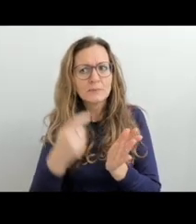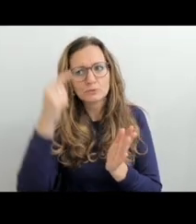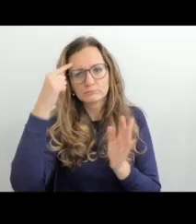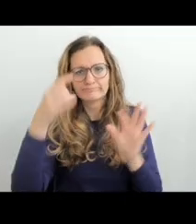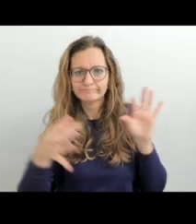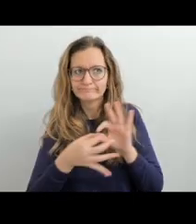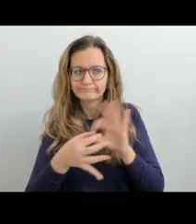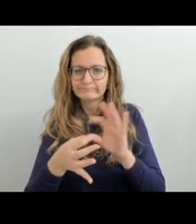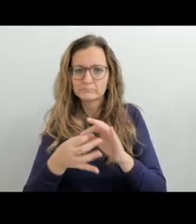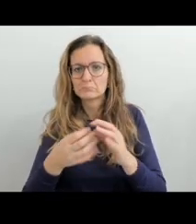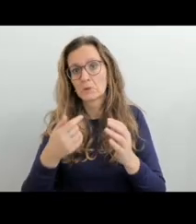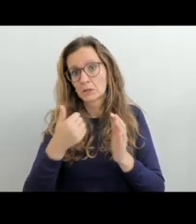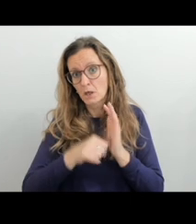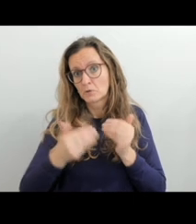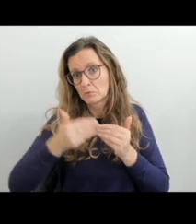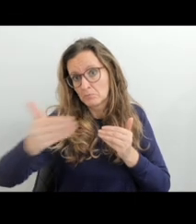co jsme obsáhli ve výuce.